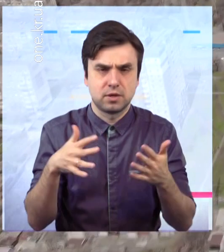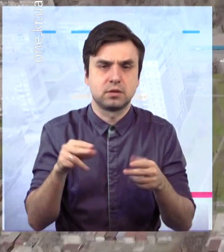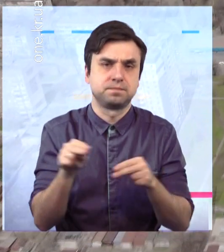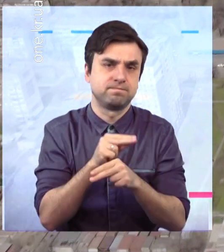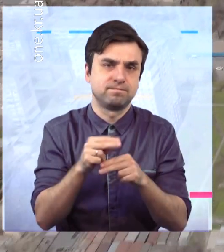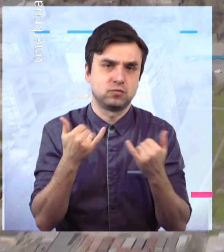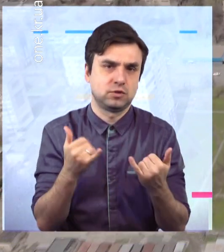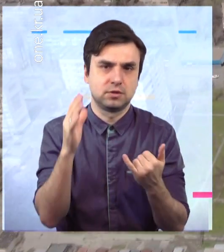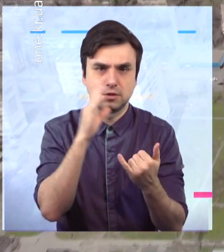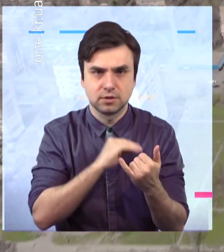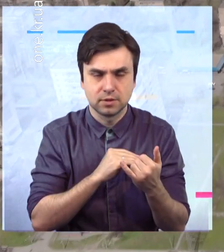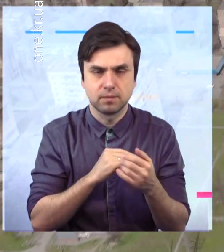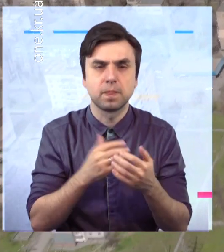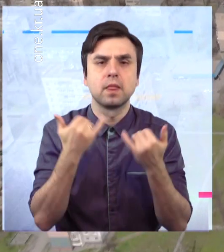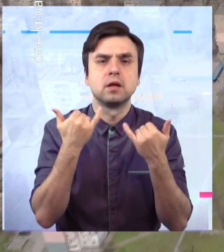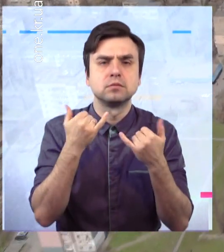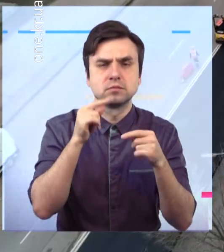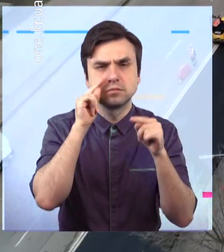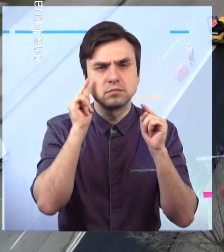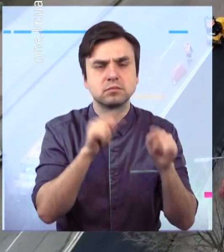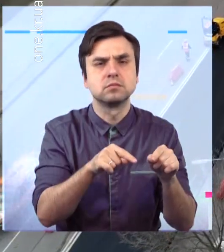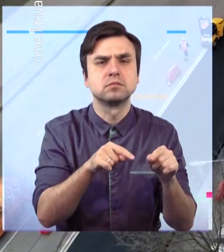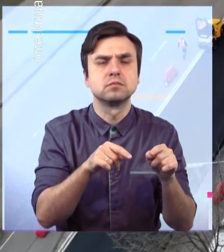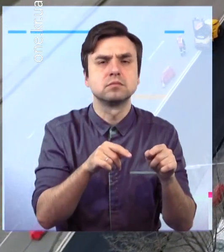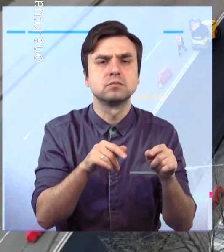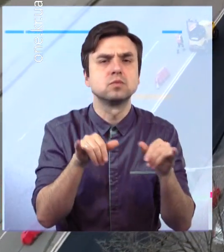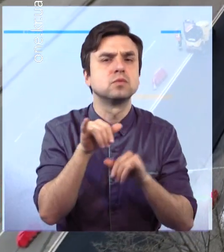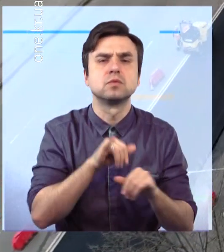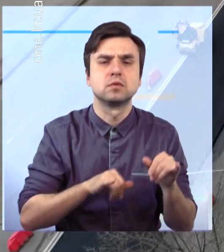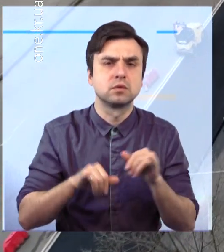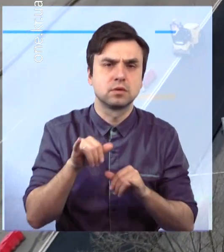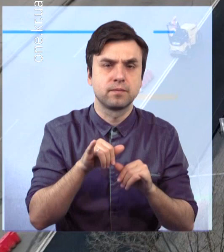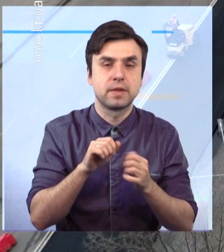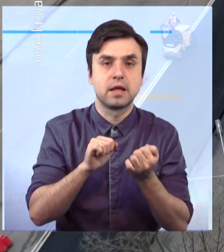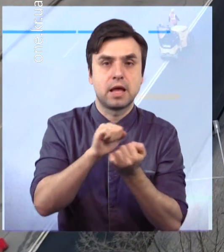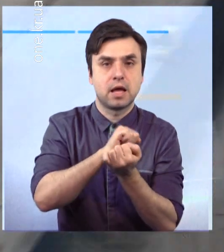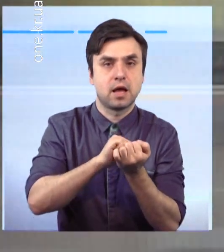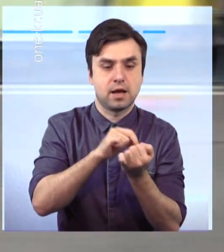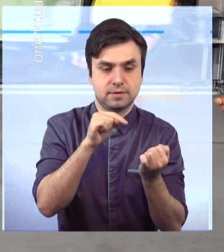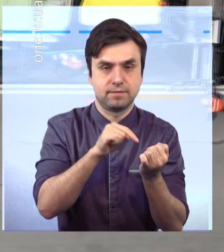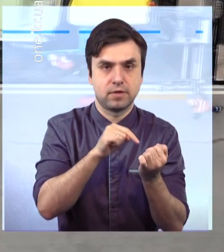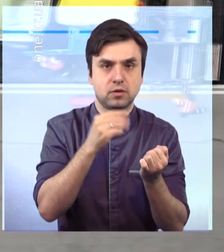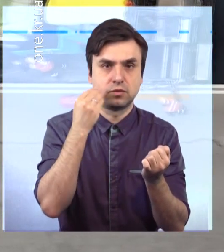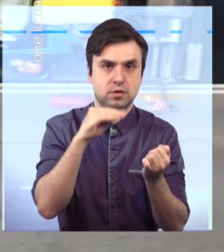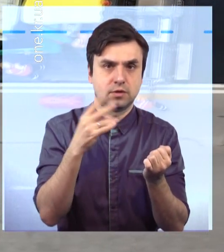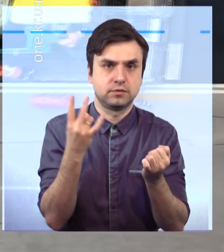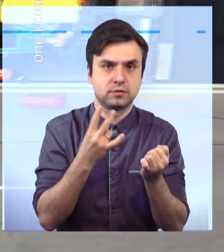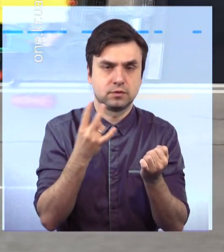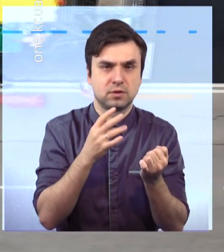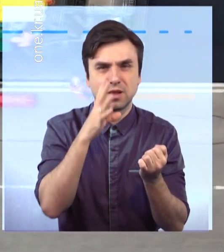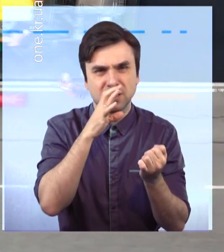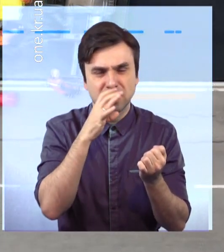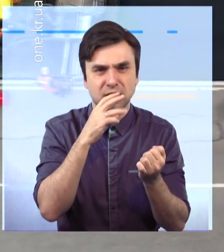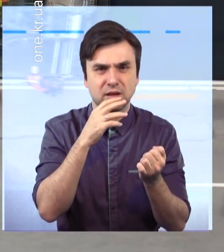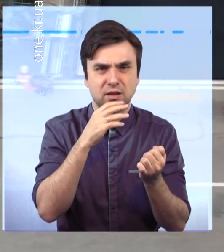Зараз особливу увагу акцентують на тому, аби асфальт-асфальтобетонна суміш була високої якості. Та усі підготовчі роботи виконувались